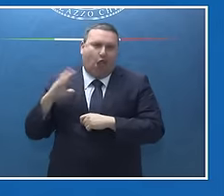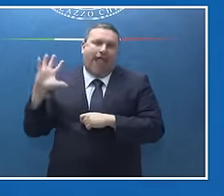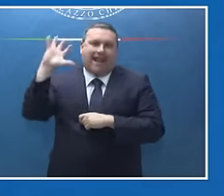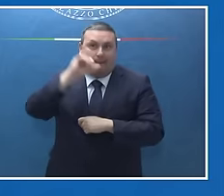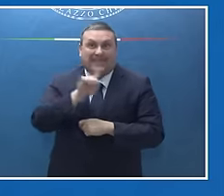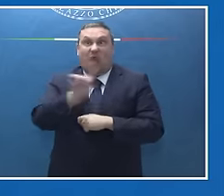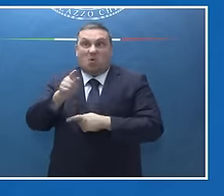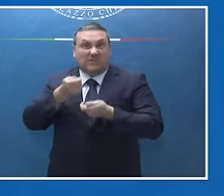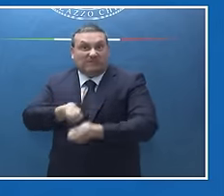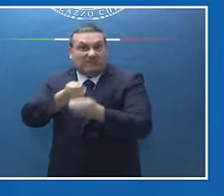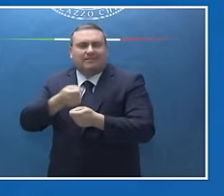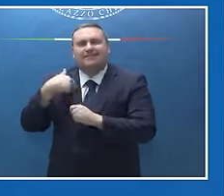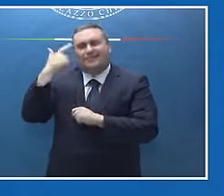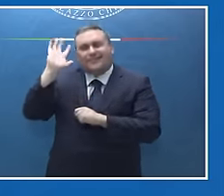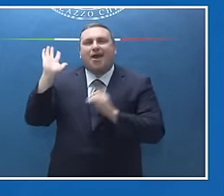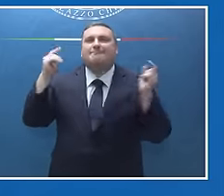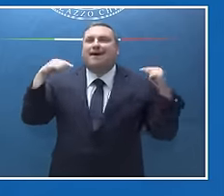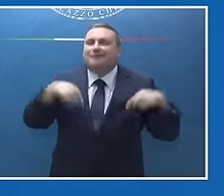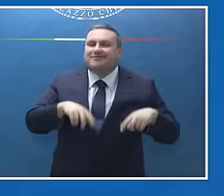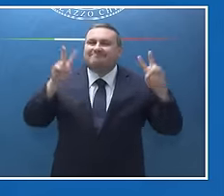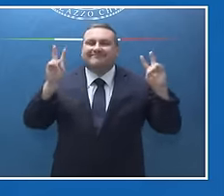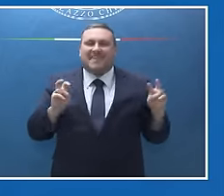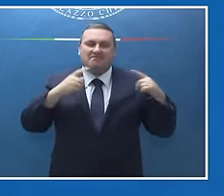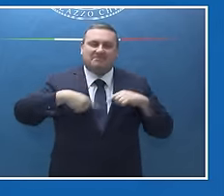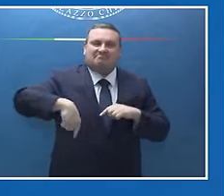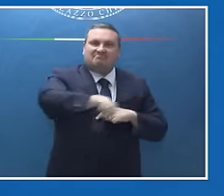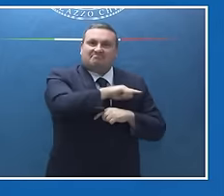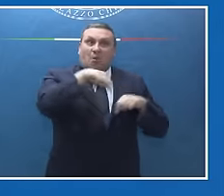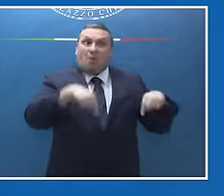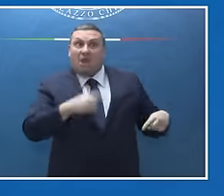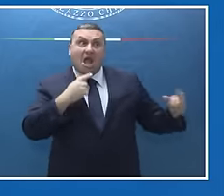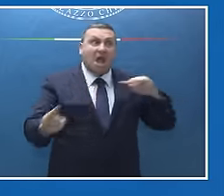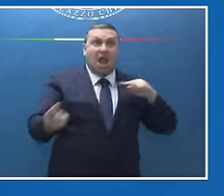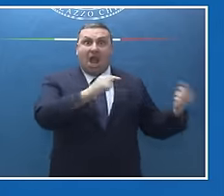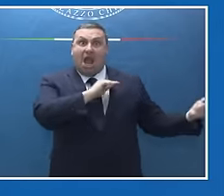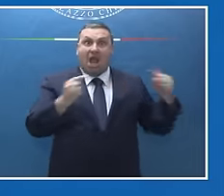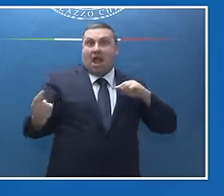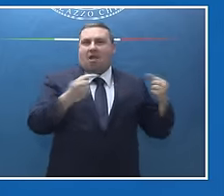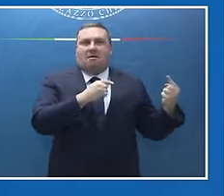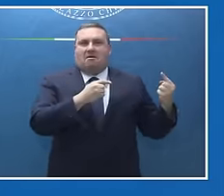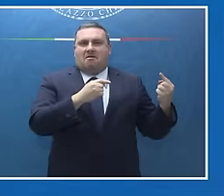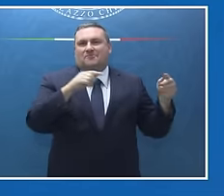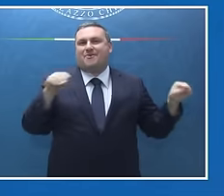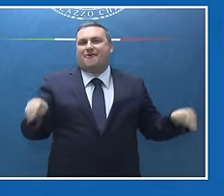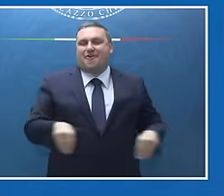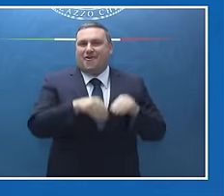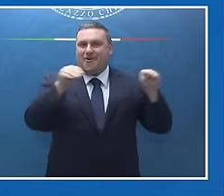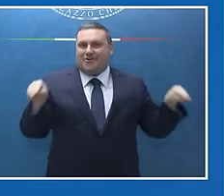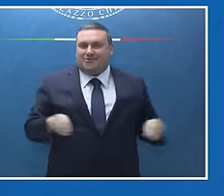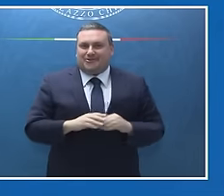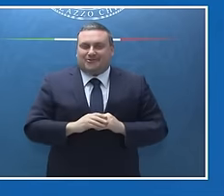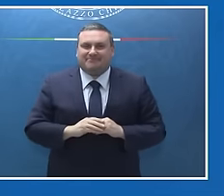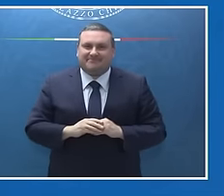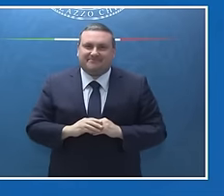alimentate, ma non era oggettivamente un tema che dalle parti nostre è stato oggetto di questa discussione. Per quello che